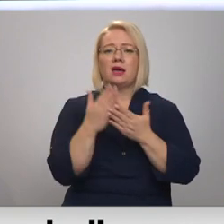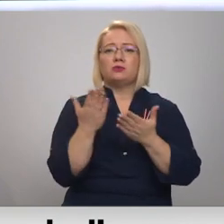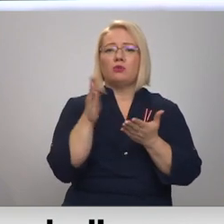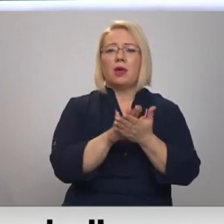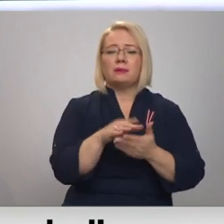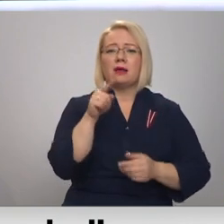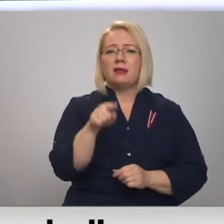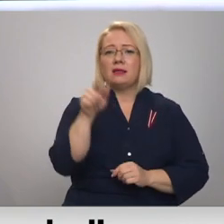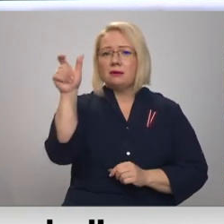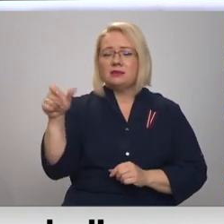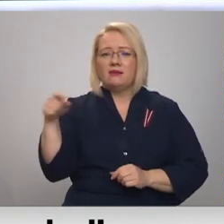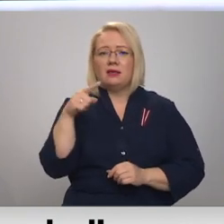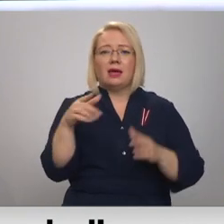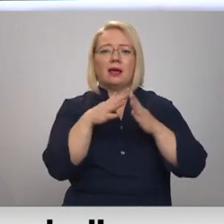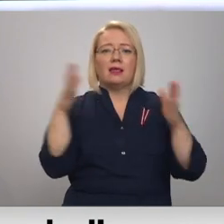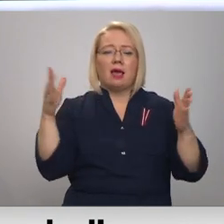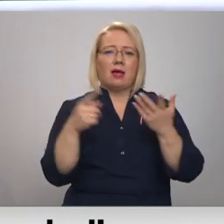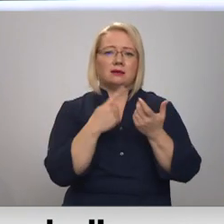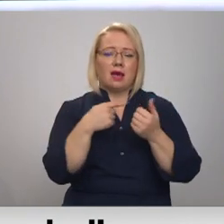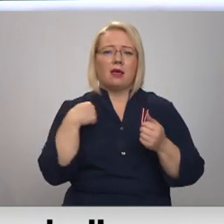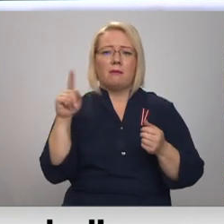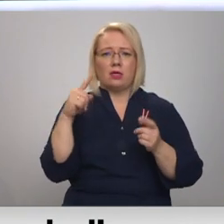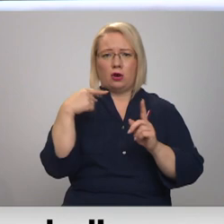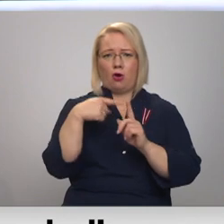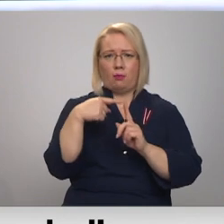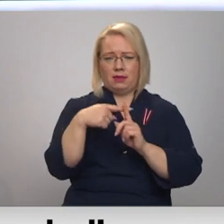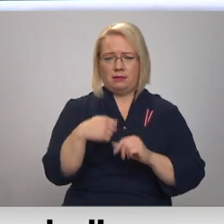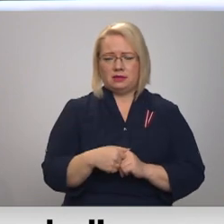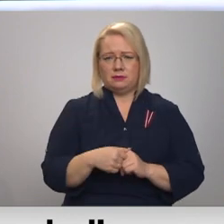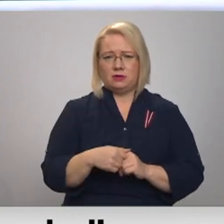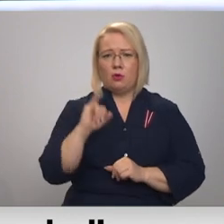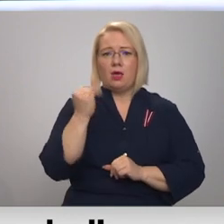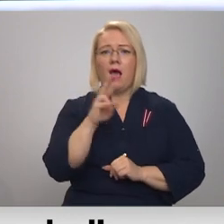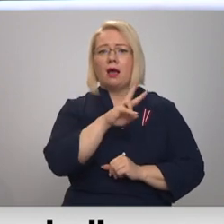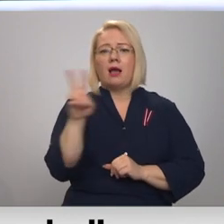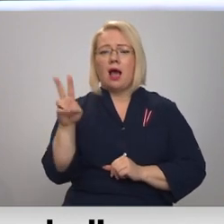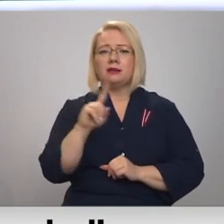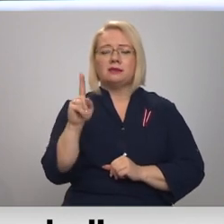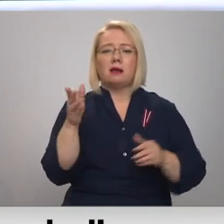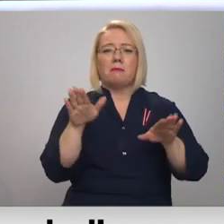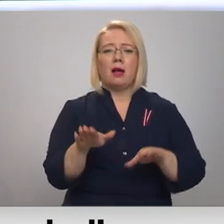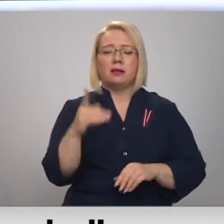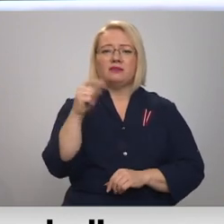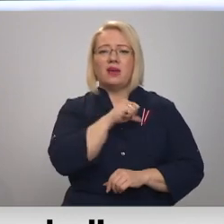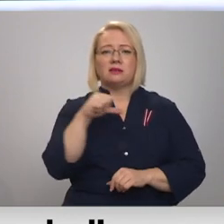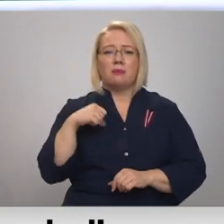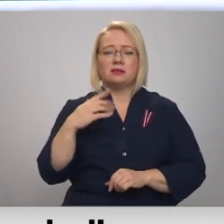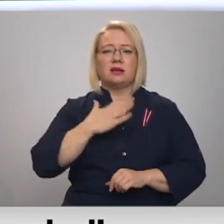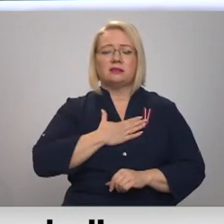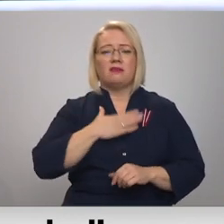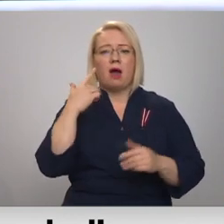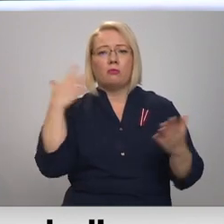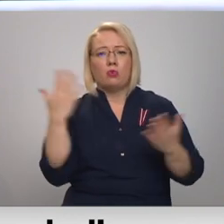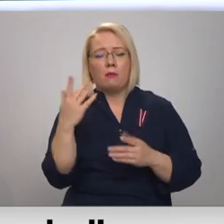tādiem cilvēkiem tik lielā skaitā, ka man ir optimisms. Ja kāds ir, kā saka, palicis viens ar savām domām vai ar savu īpatnējo